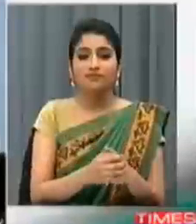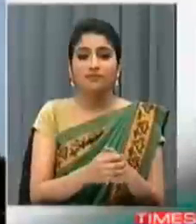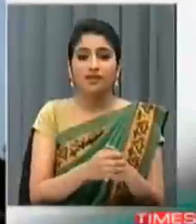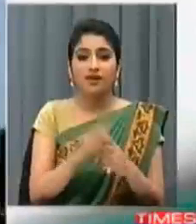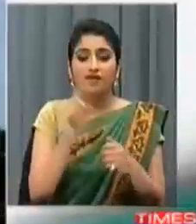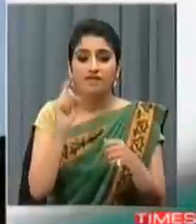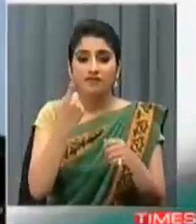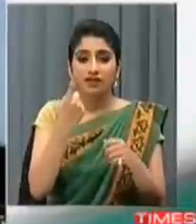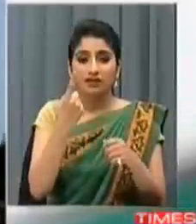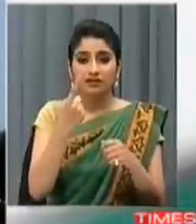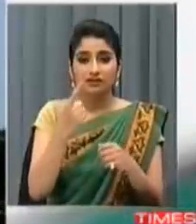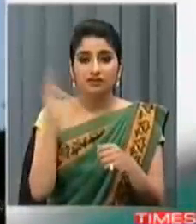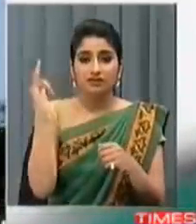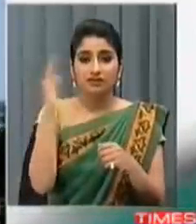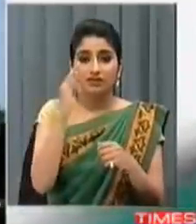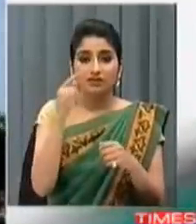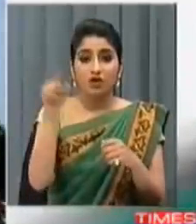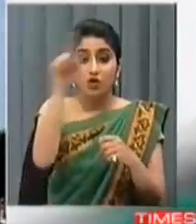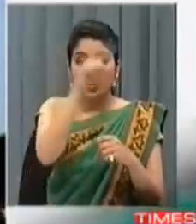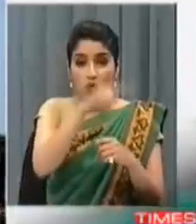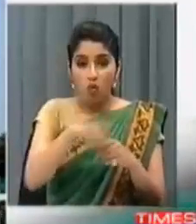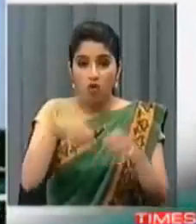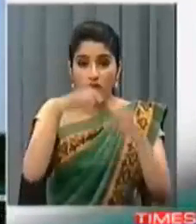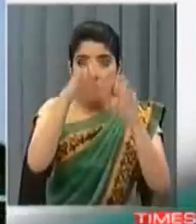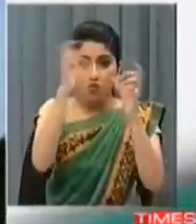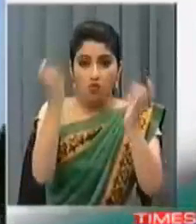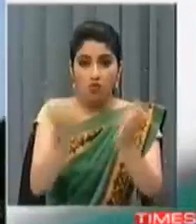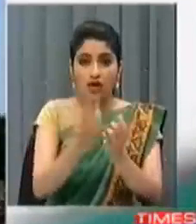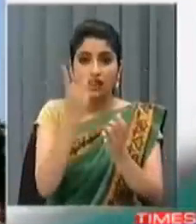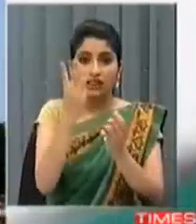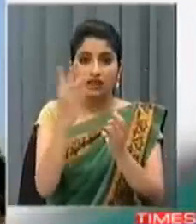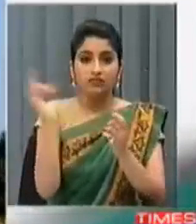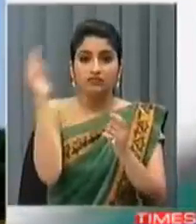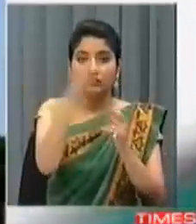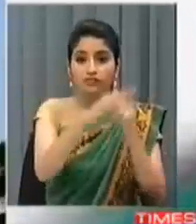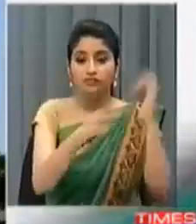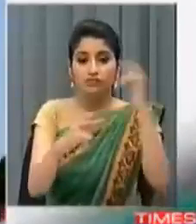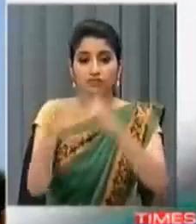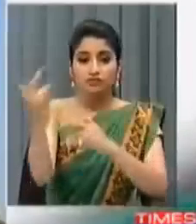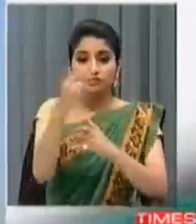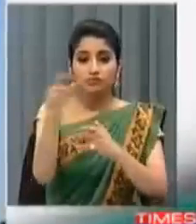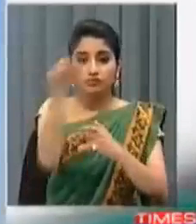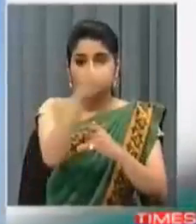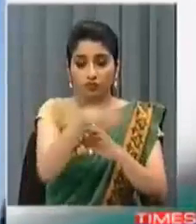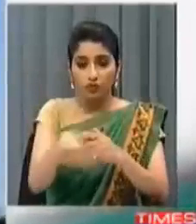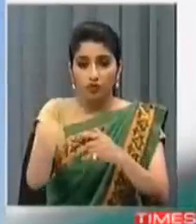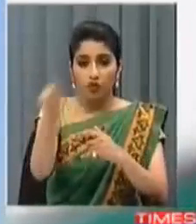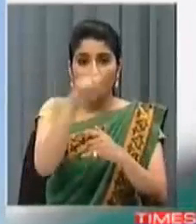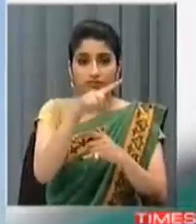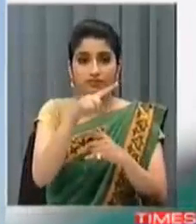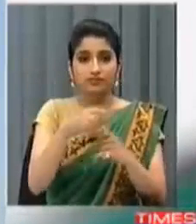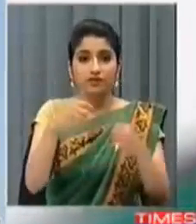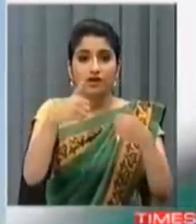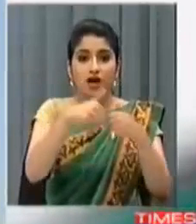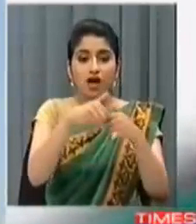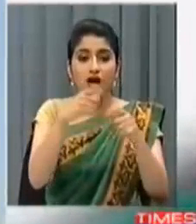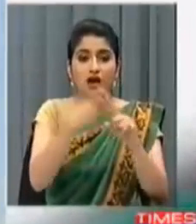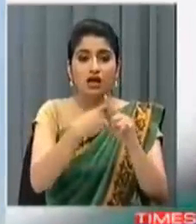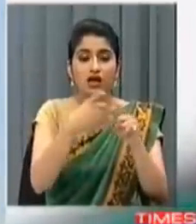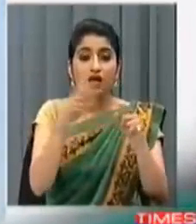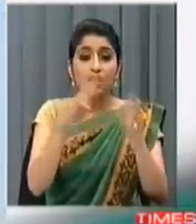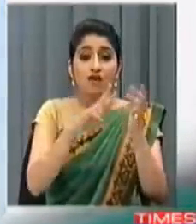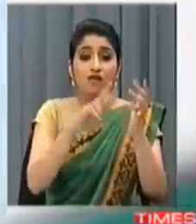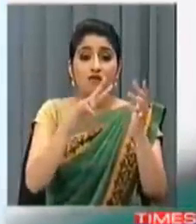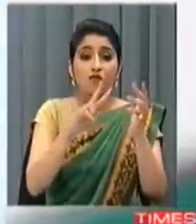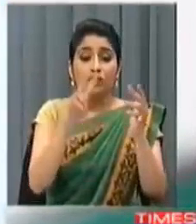सबसे पहले चक्र फॉर्मेशन में टीन मी 35 हेलिकॉप्टर विक्ष्री आकृति के साथ 240